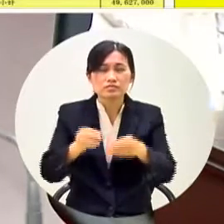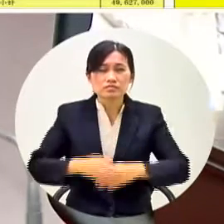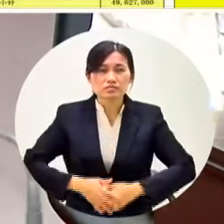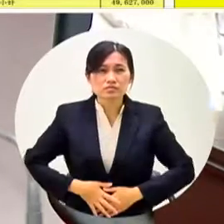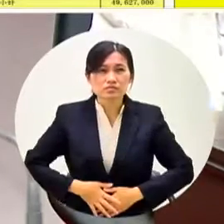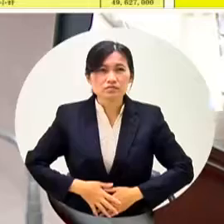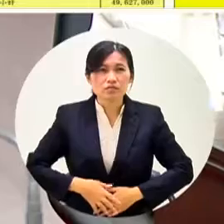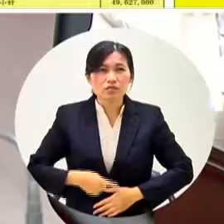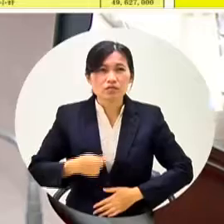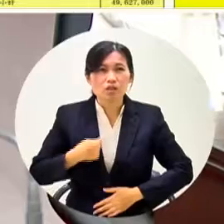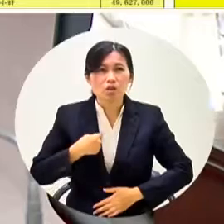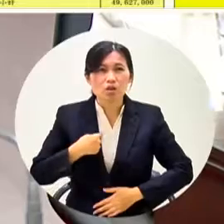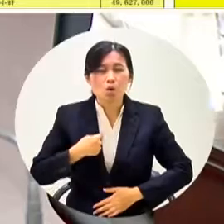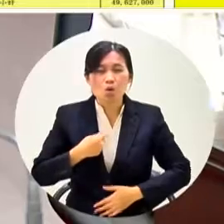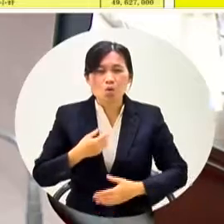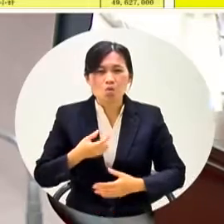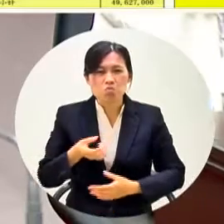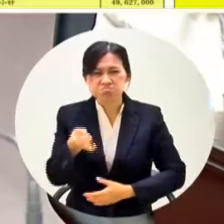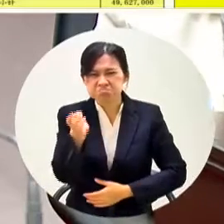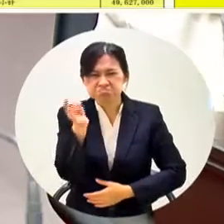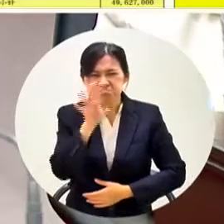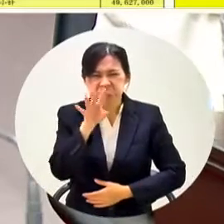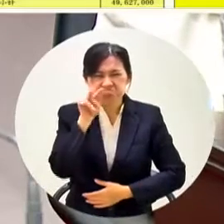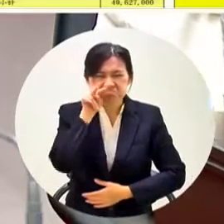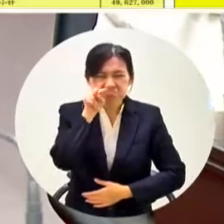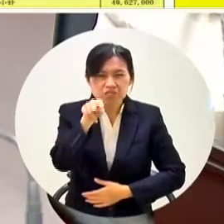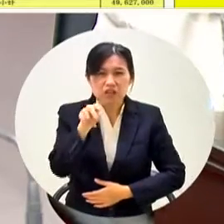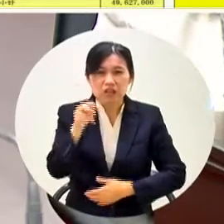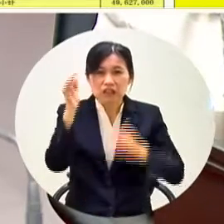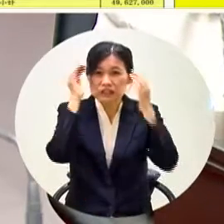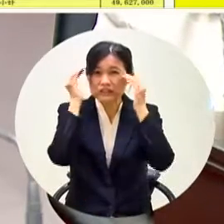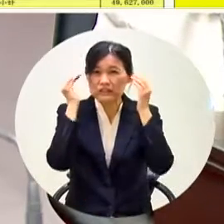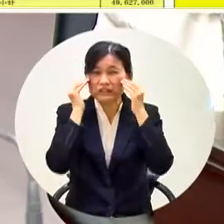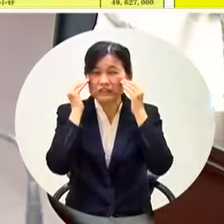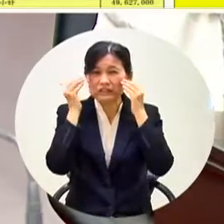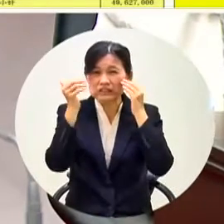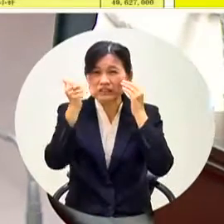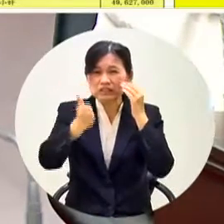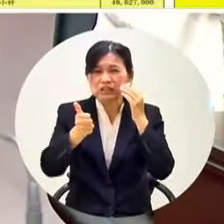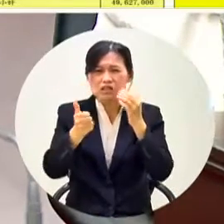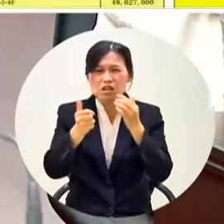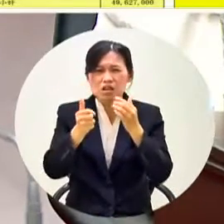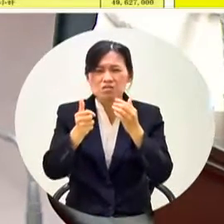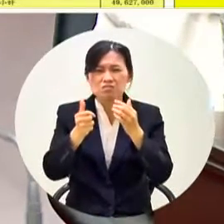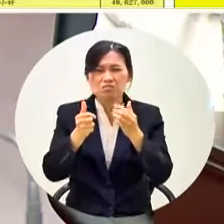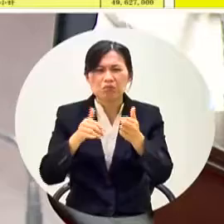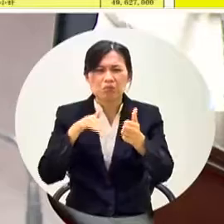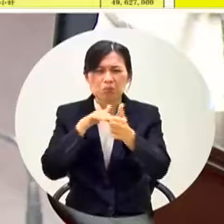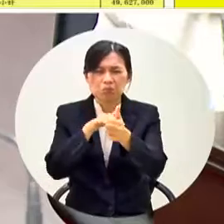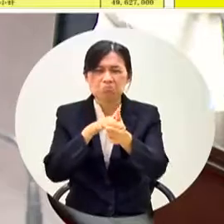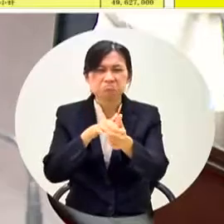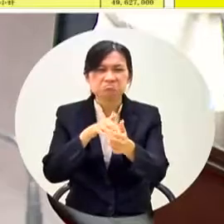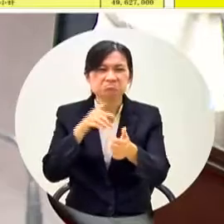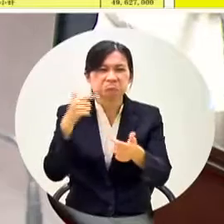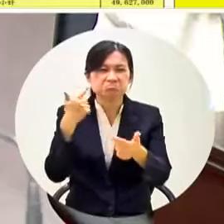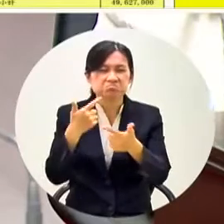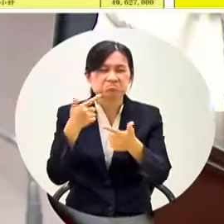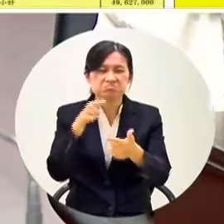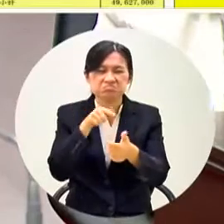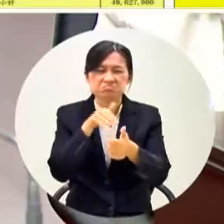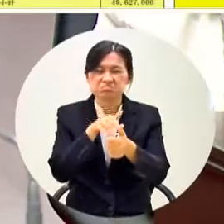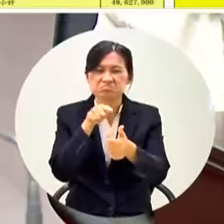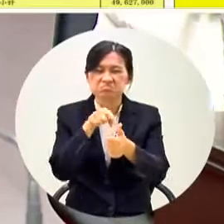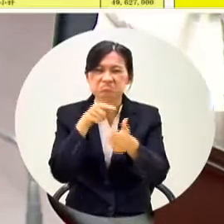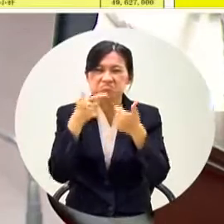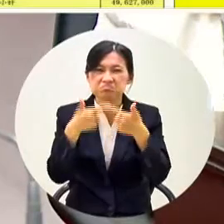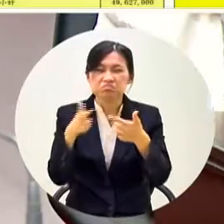因為那個韓市長展現國家領導人的風格因為他說什麼都跳什麼我現在告訓都不知道他